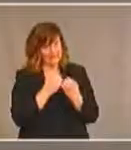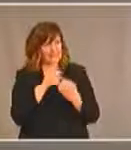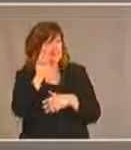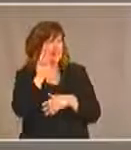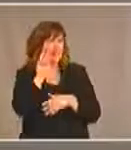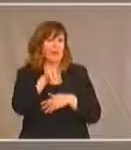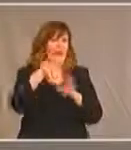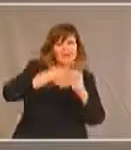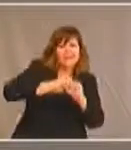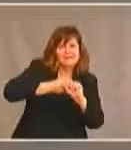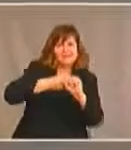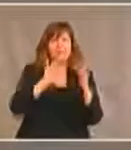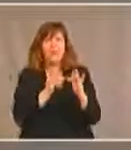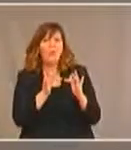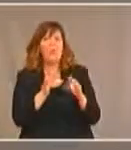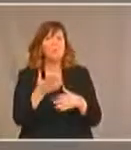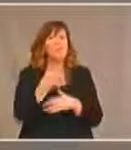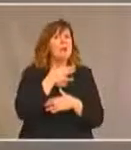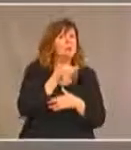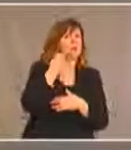webinaire sera intéressé par ma réponse.